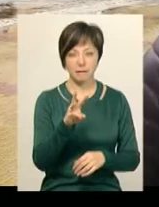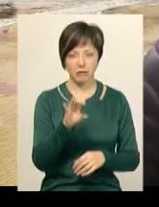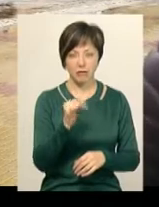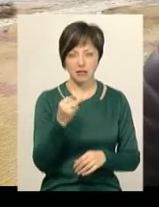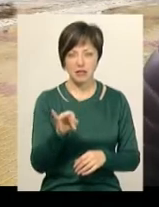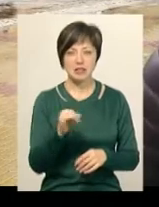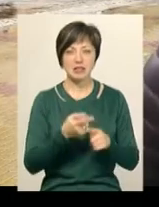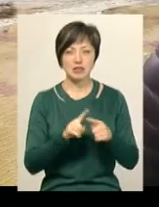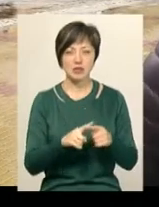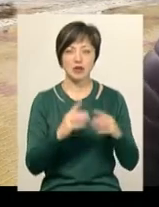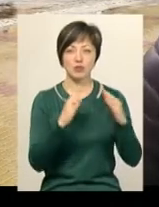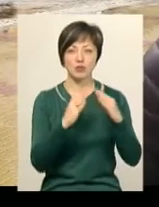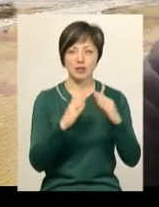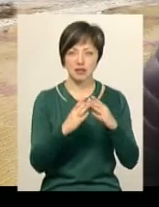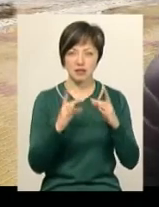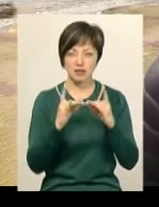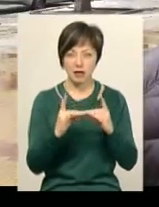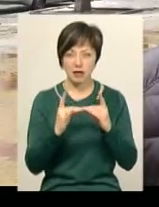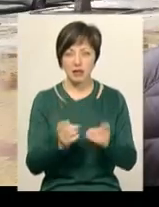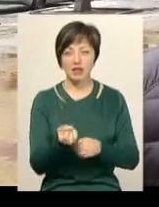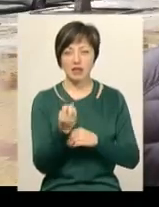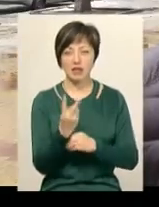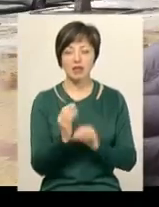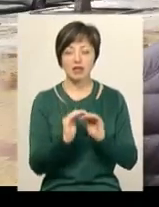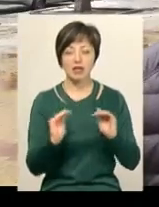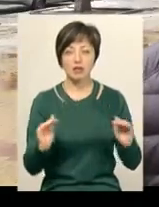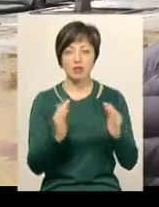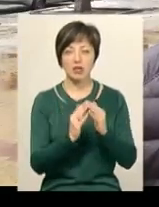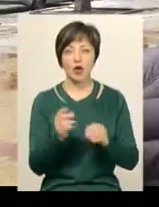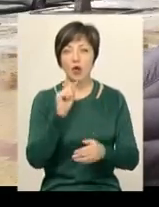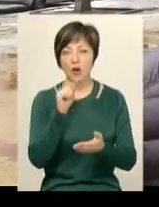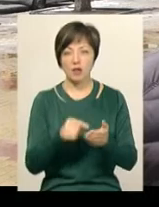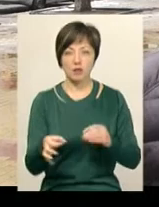будинки. Це Меджебільський будинок, ще 12 дитячих будинків Луганської області.